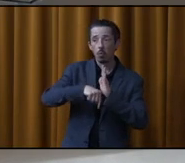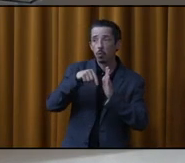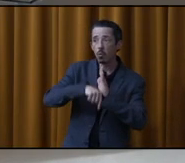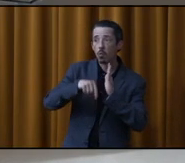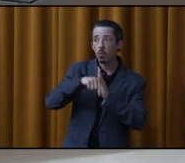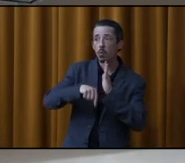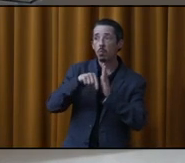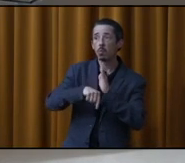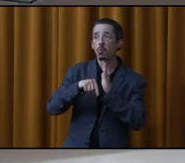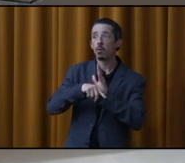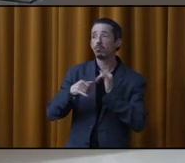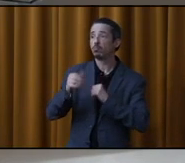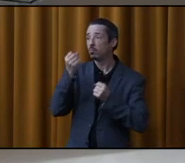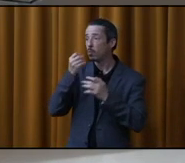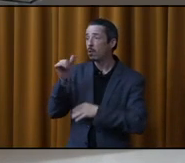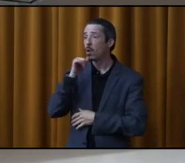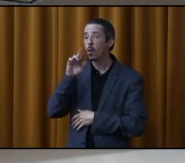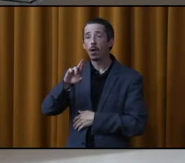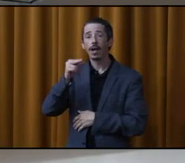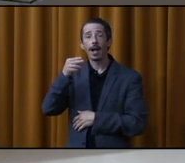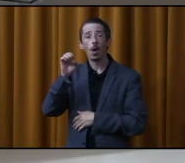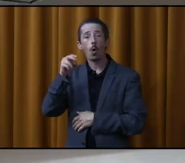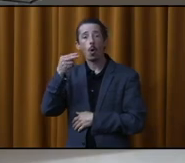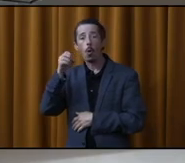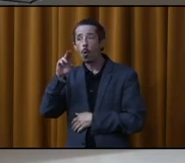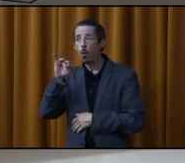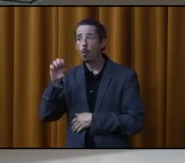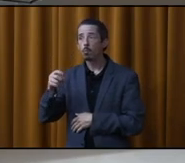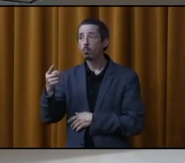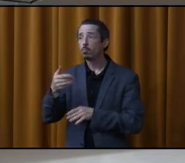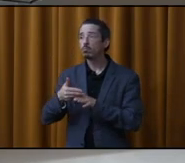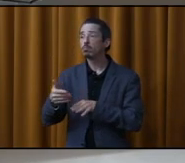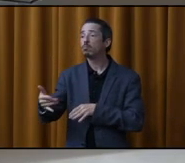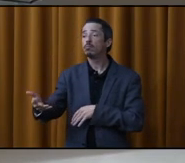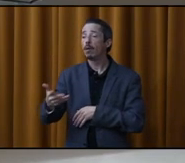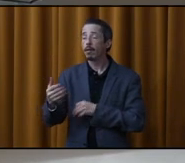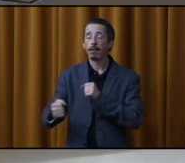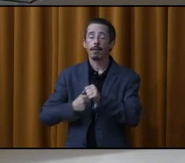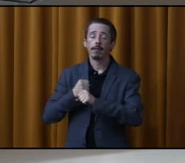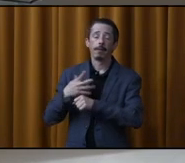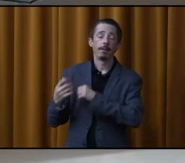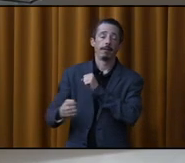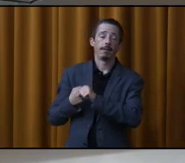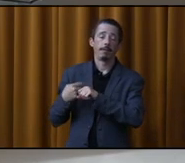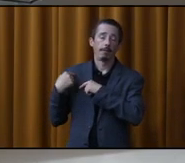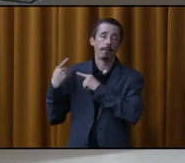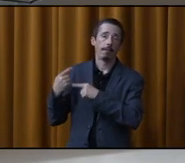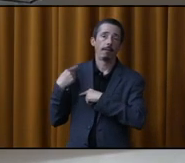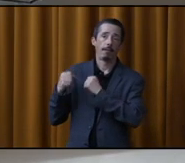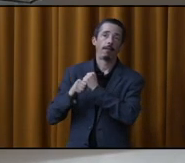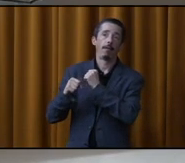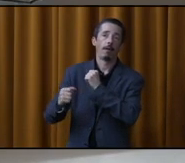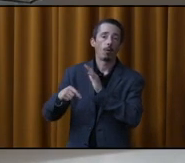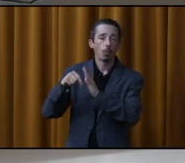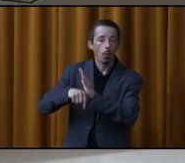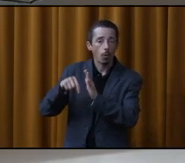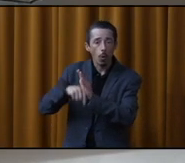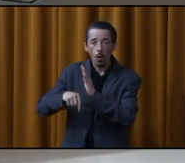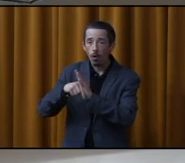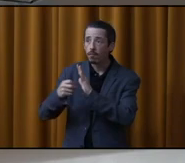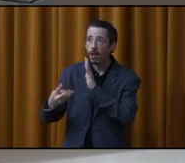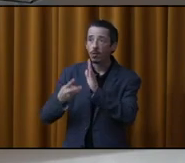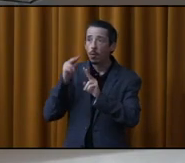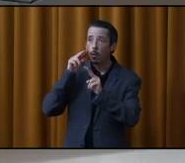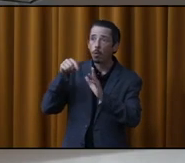vite fait tantôt à M. Réon. Il semble-t-il qu y de quoi s'en vient, mais ça fait des années et des années que ça coule. 24 heures sur